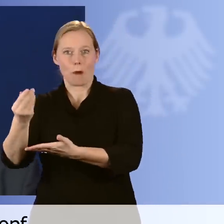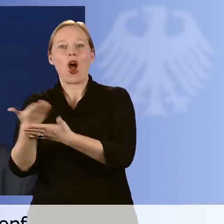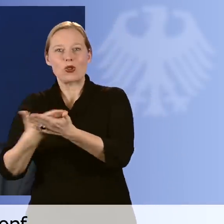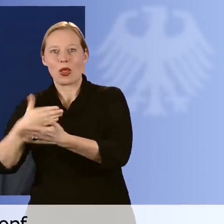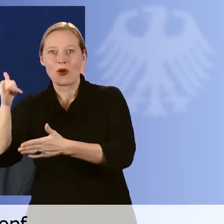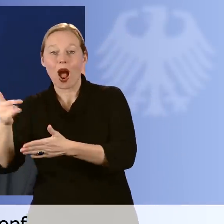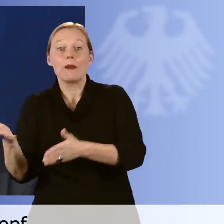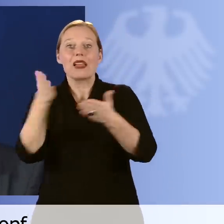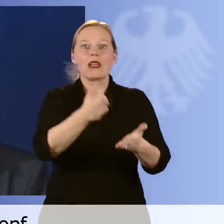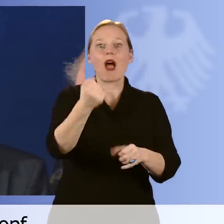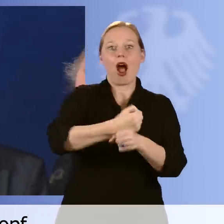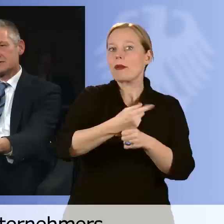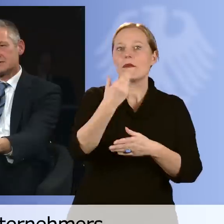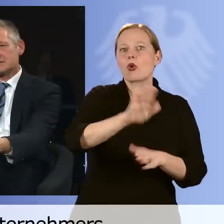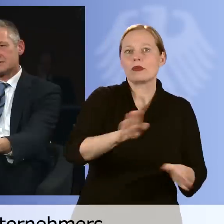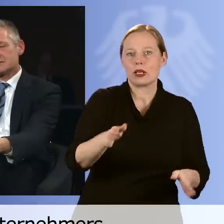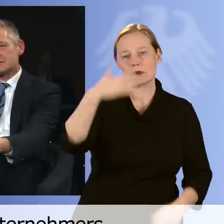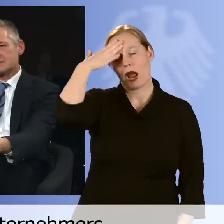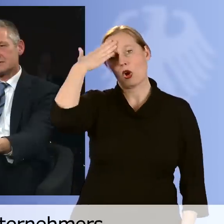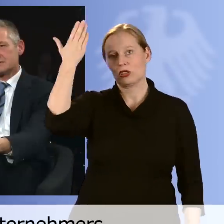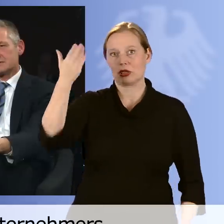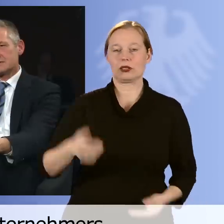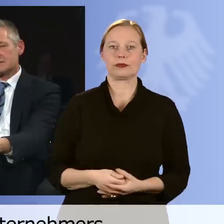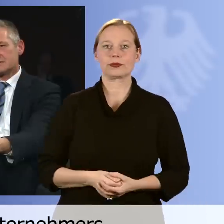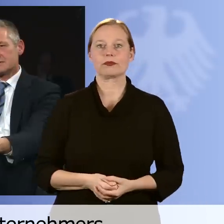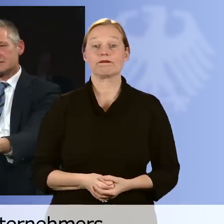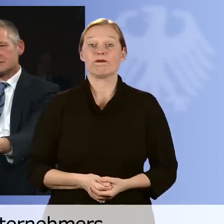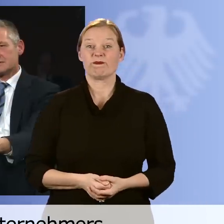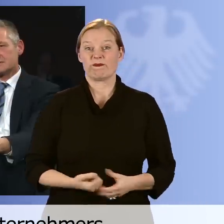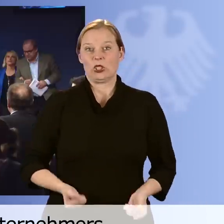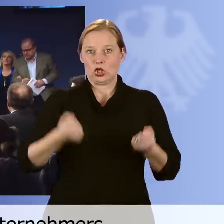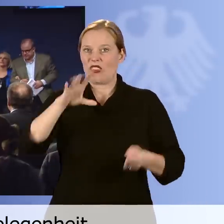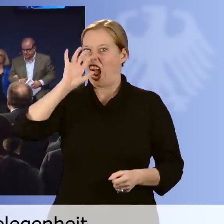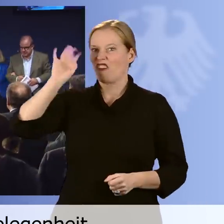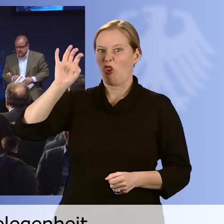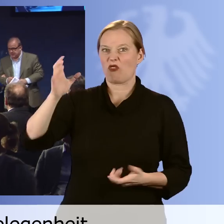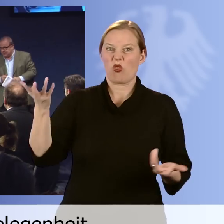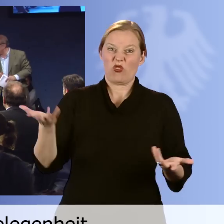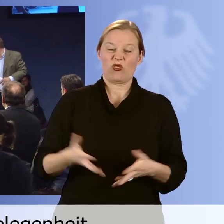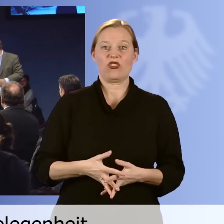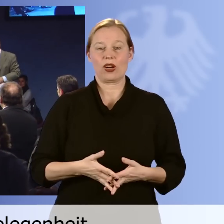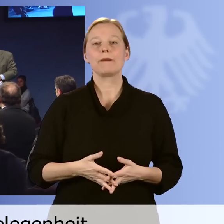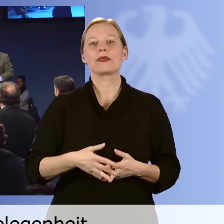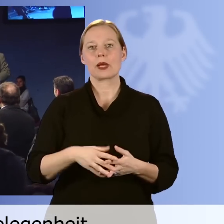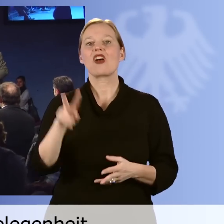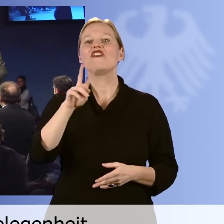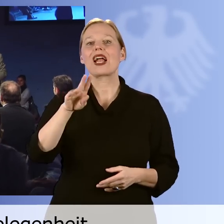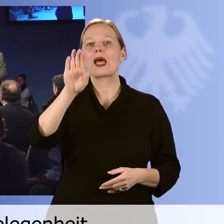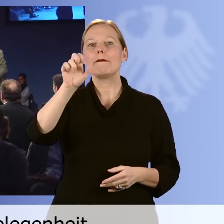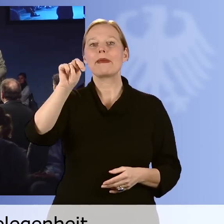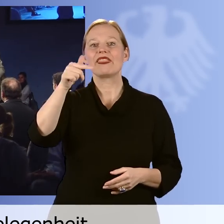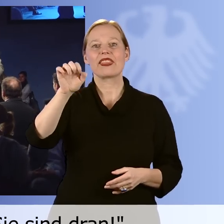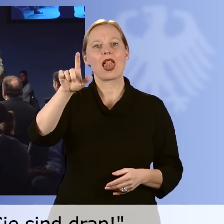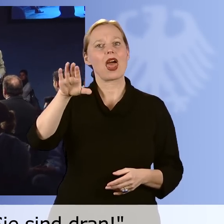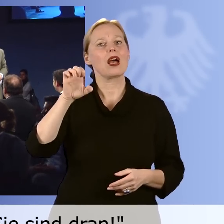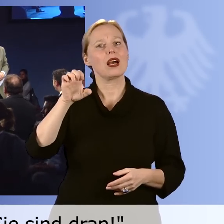weiterfließt. Dann fasst man sich in den Kopf. Schwere Vorwürfe eines Unternehmers an die Bundesagentur. Verena Bentele nutzt die Gelegenheit, sich direkt zu